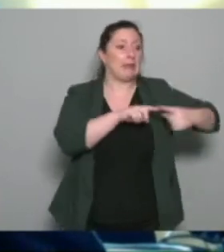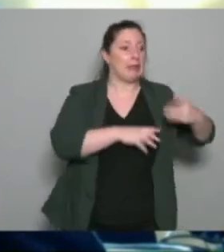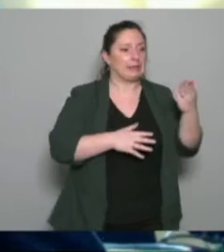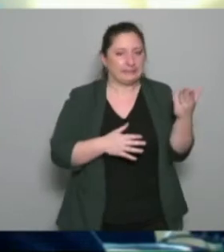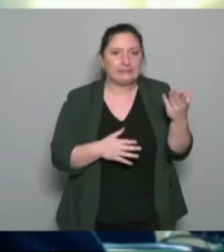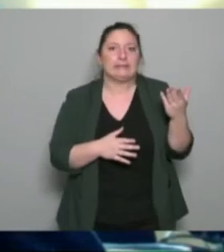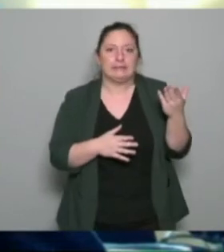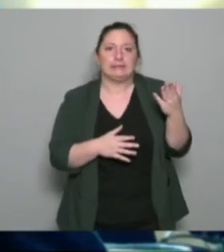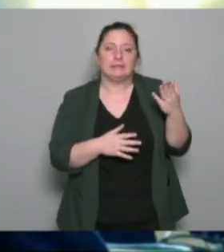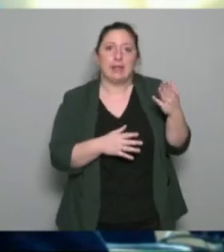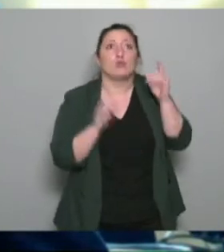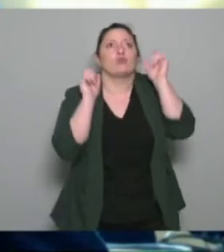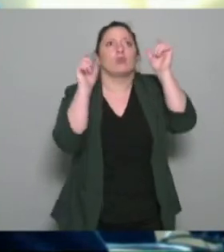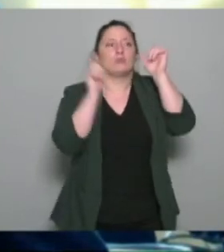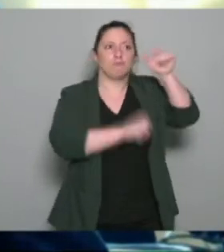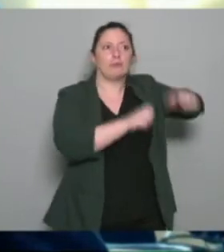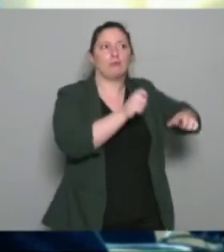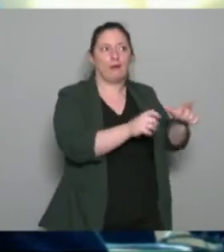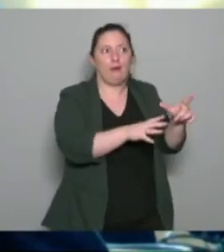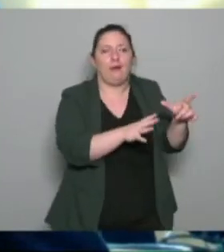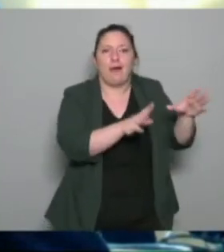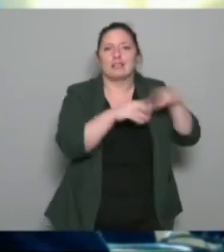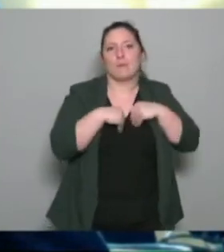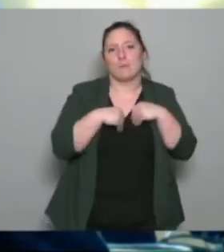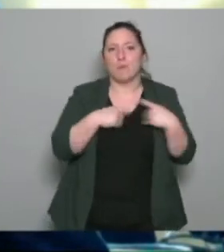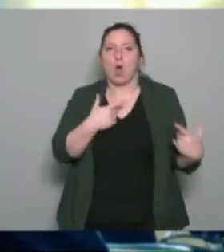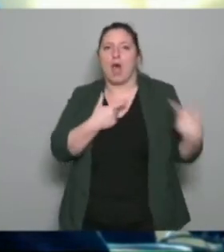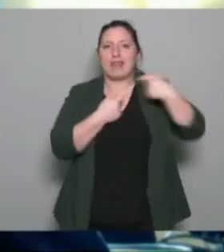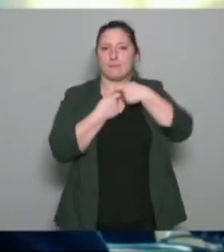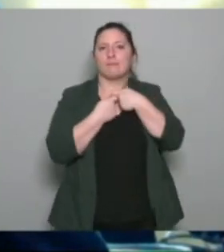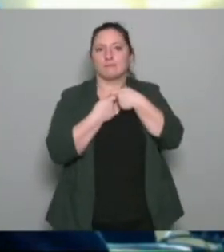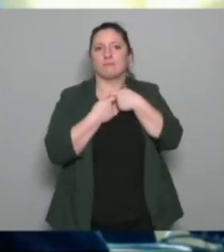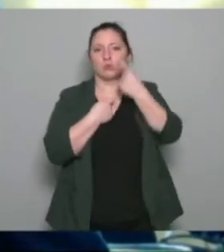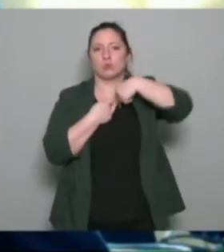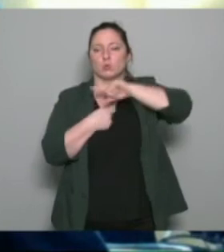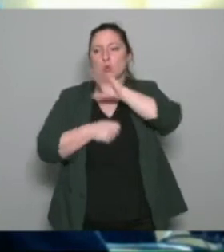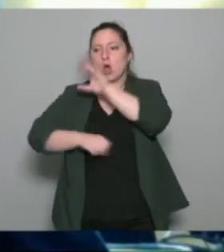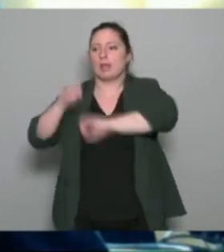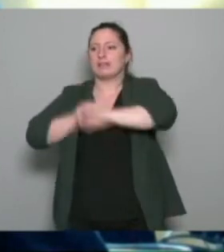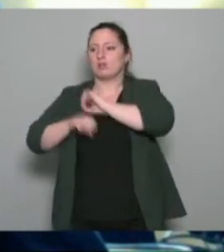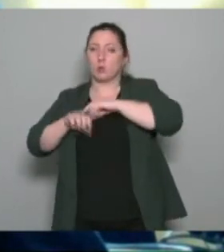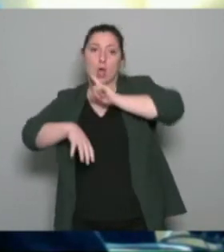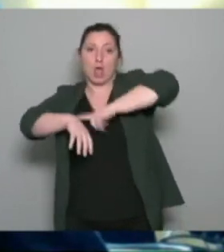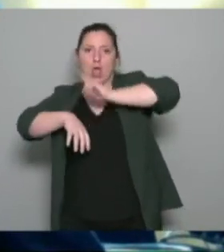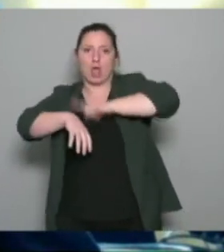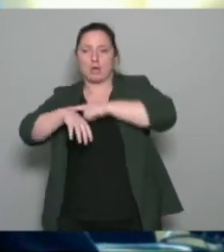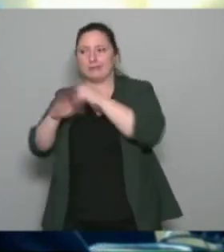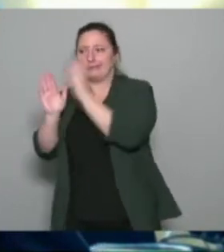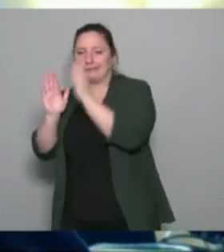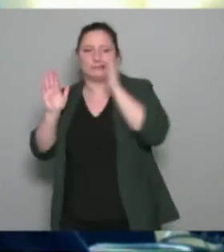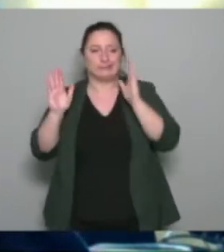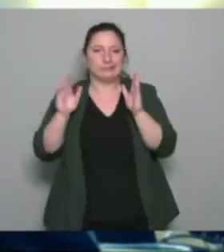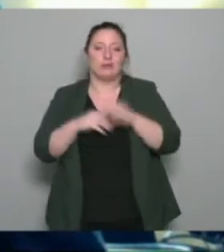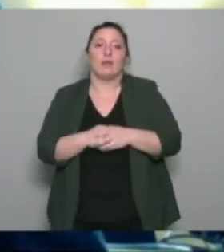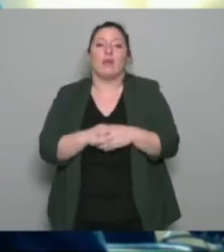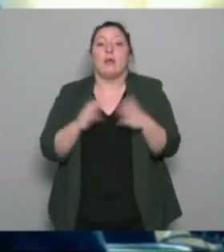'adapter à nos horaires et à nos organisations en même temps on voulait vraiment des professionnels du sport